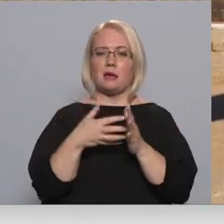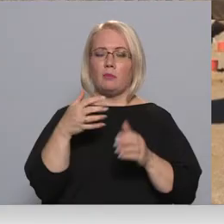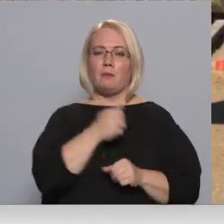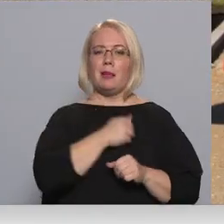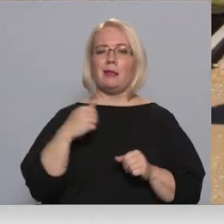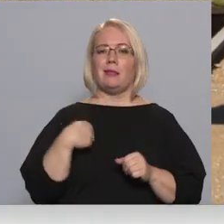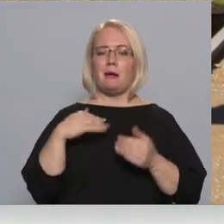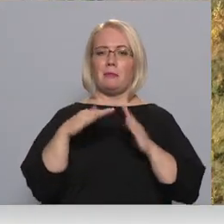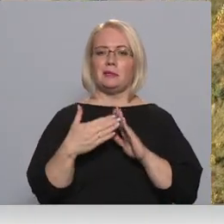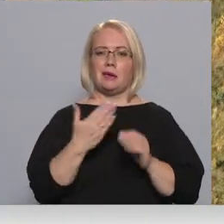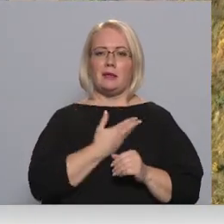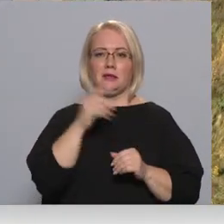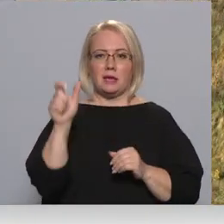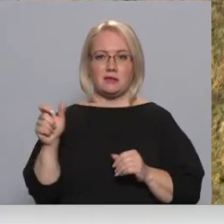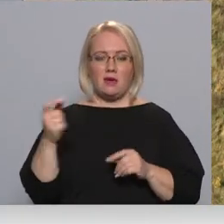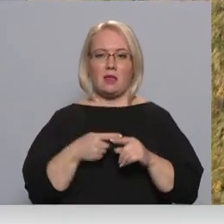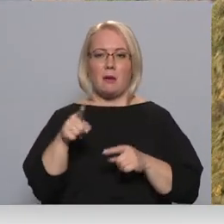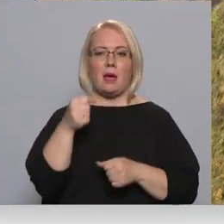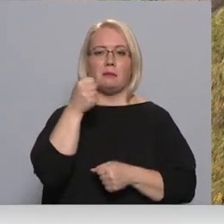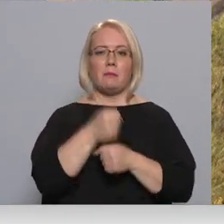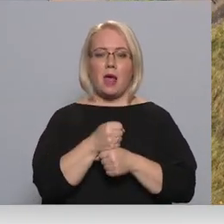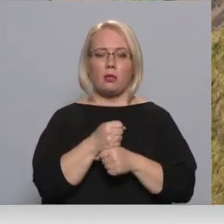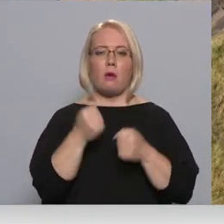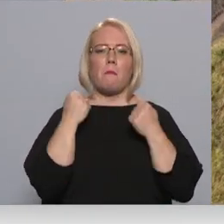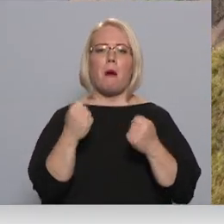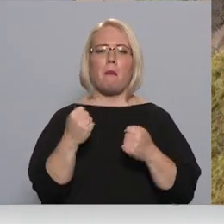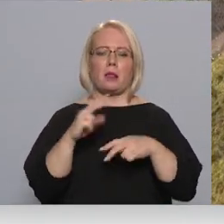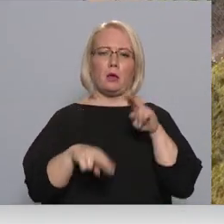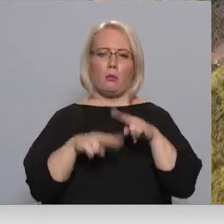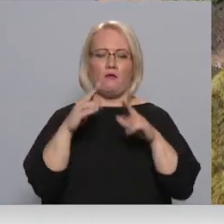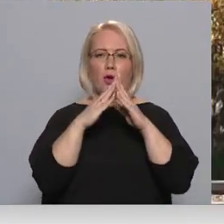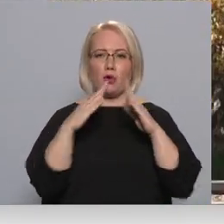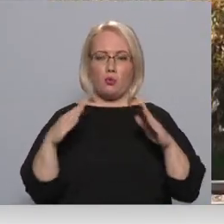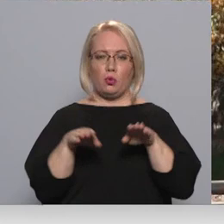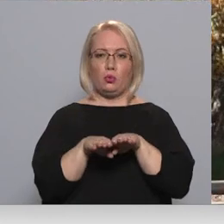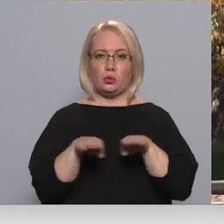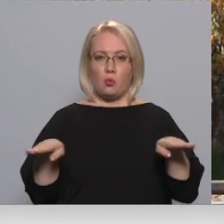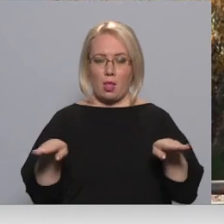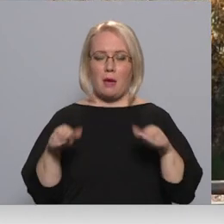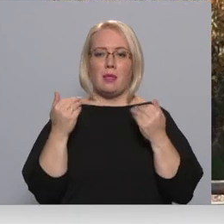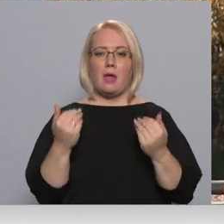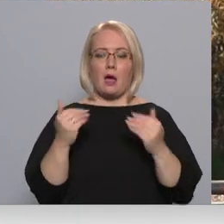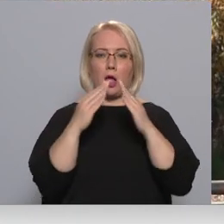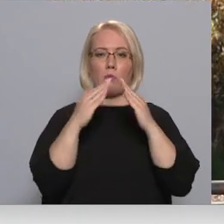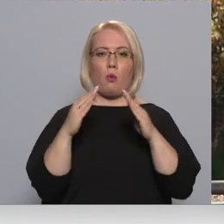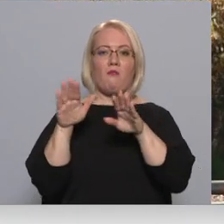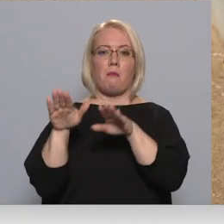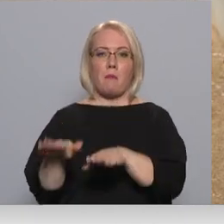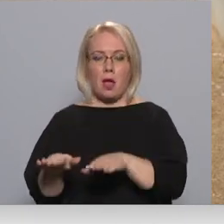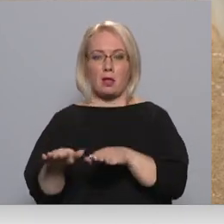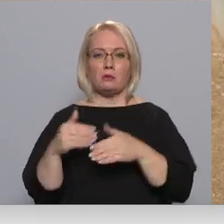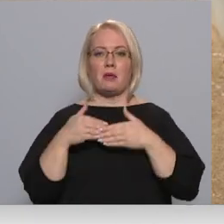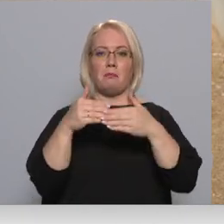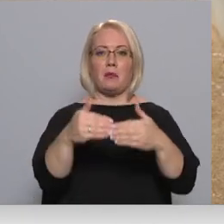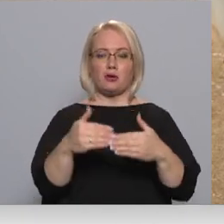pilsētiņas iedzīvotāji, tāpēc pietur ir pamatīgāka būve ar jumtu un soliem. Šobrīd būve ir palikusi, bet tai